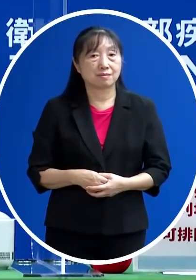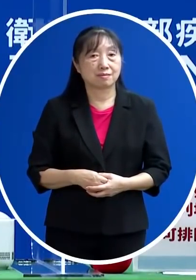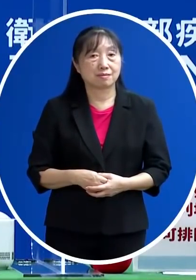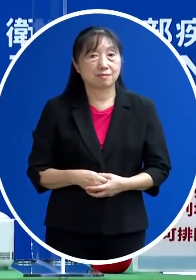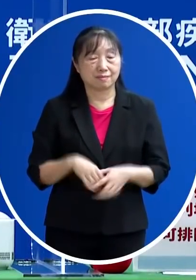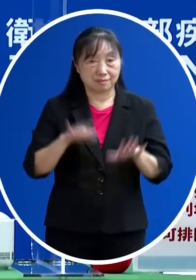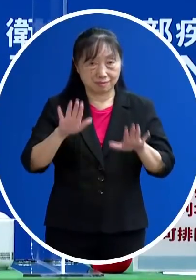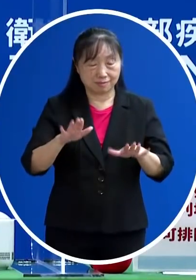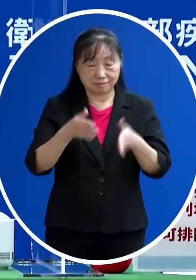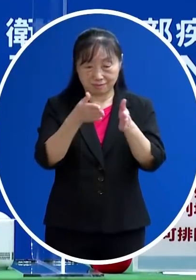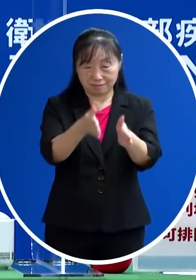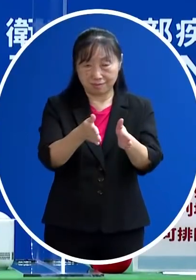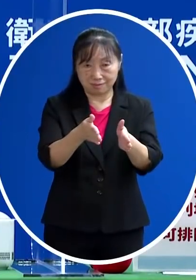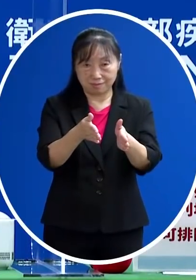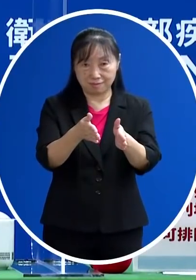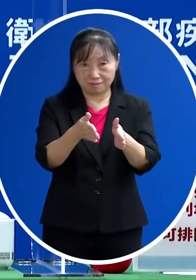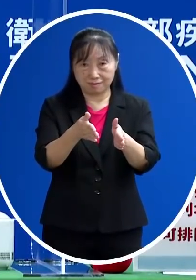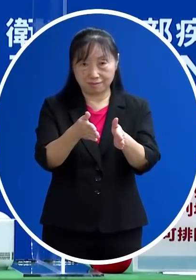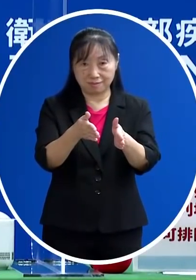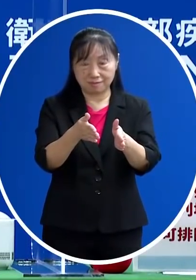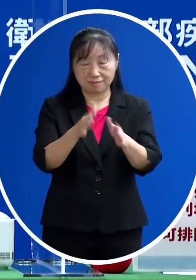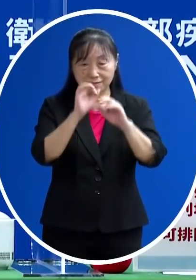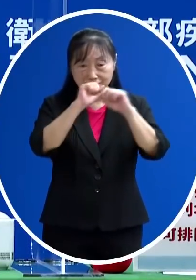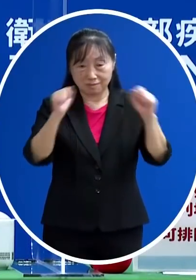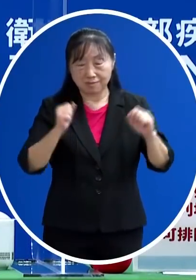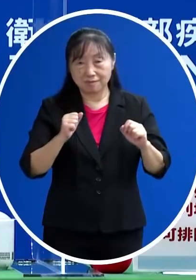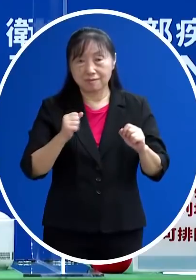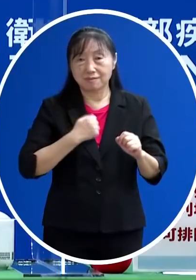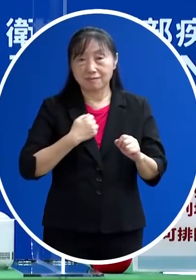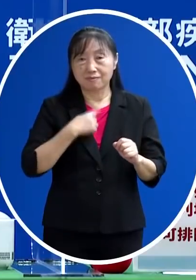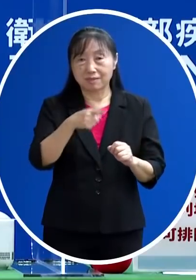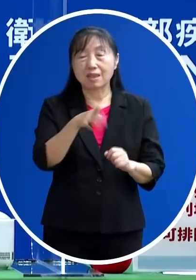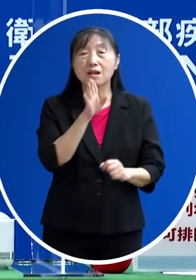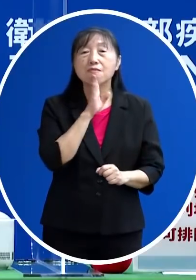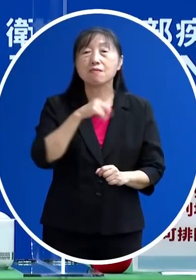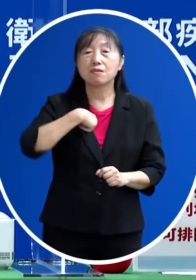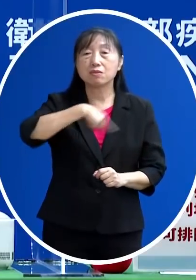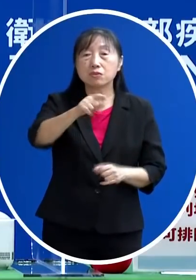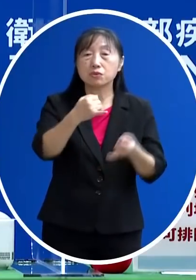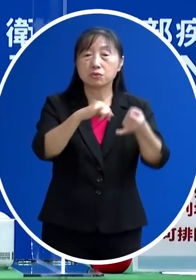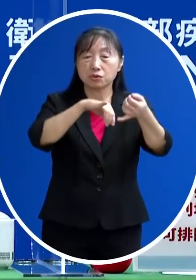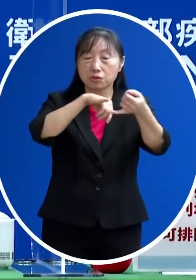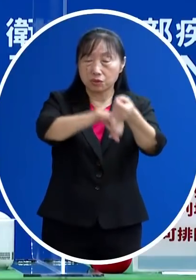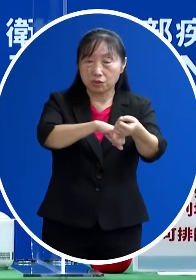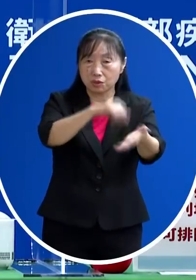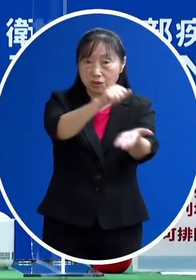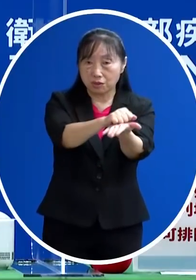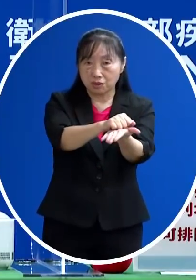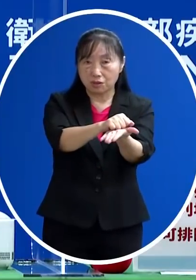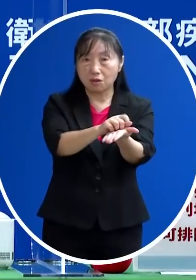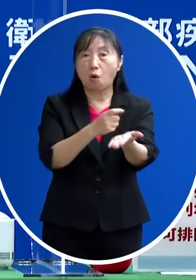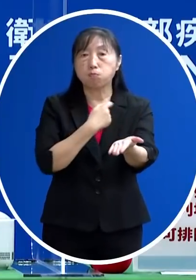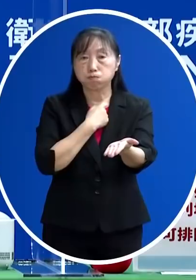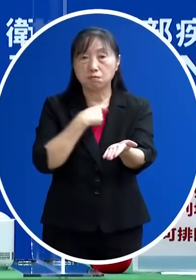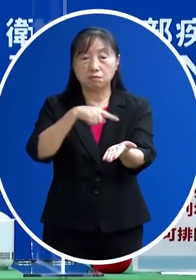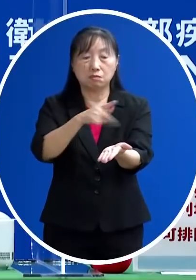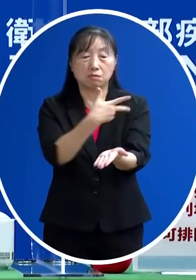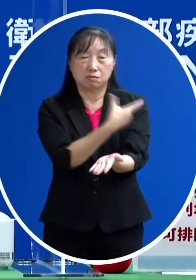被瞭解的這個案件其實是這個去登記 要施打這個